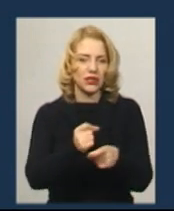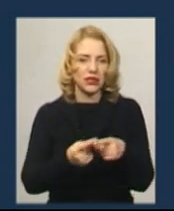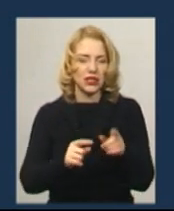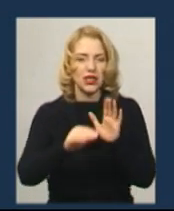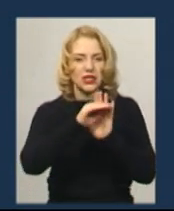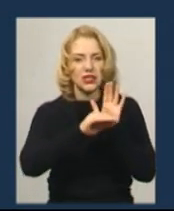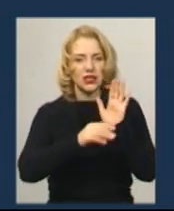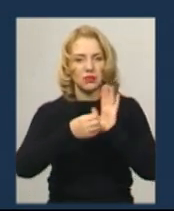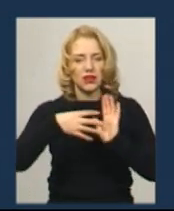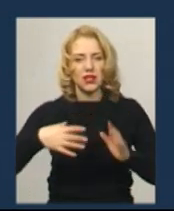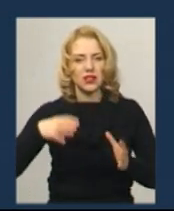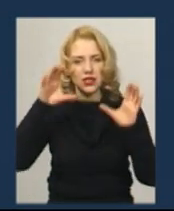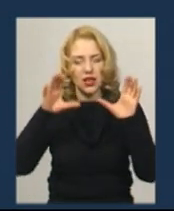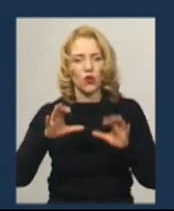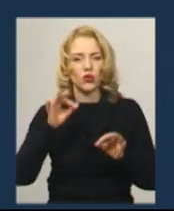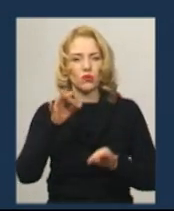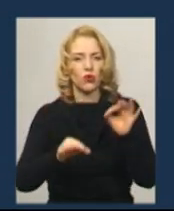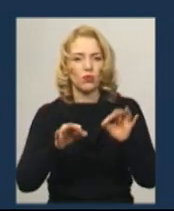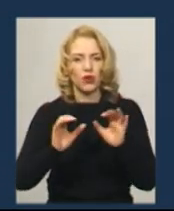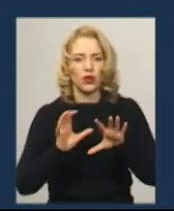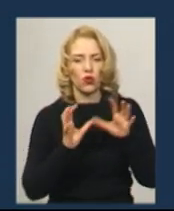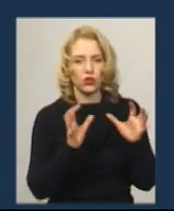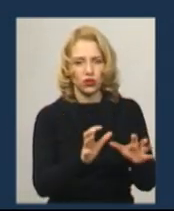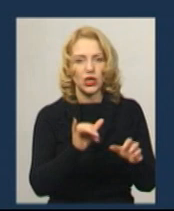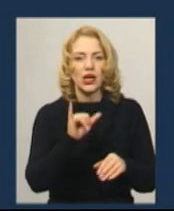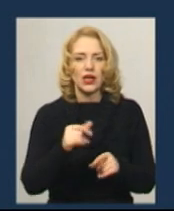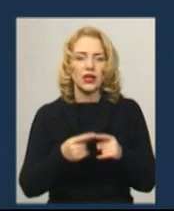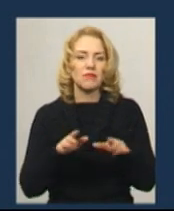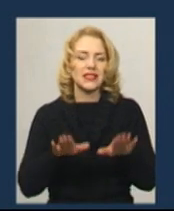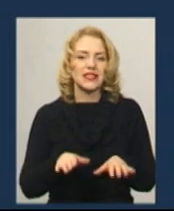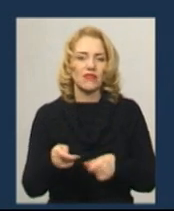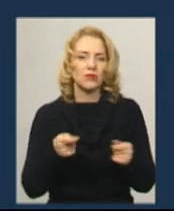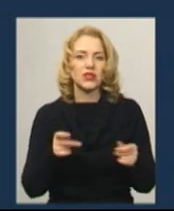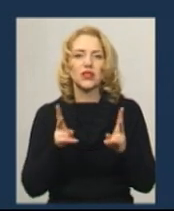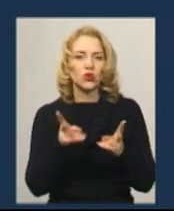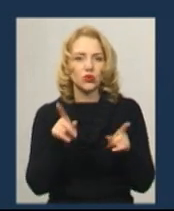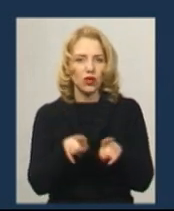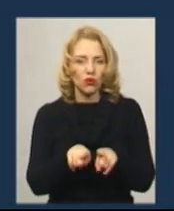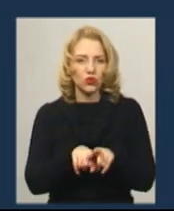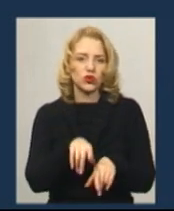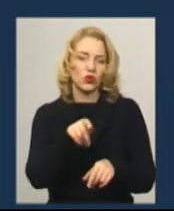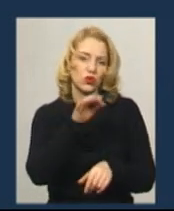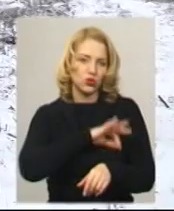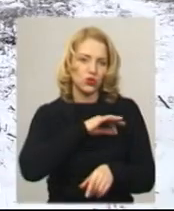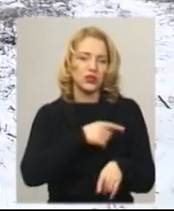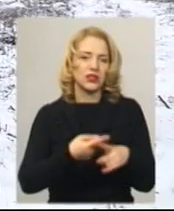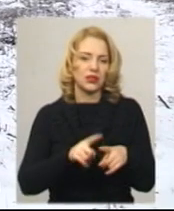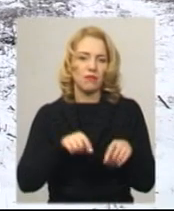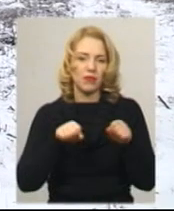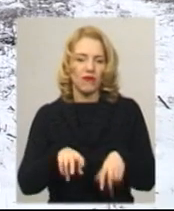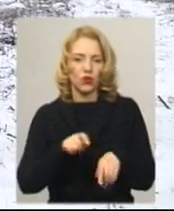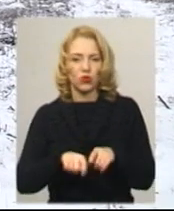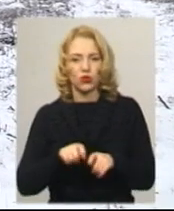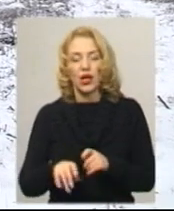закону про охорони навково-важної природного середовища. Є адміністрації місцеві, які також користуються цим правом контролю. На